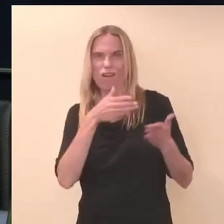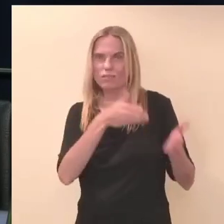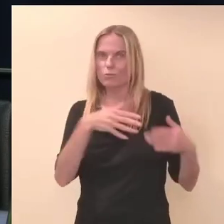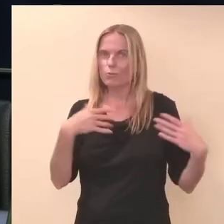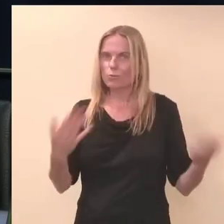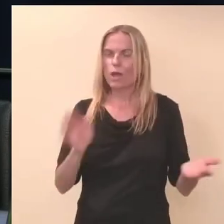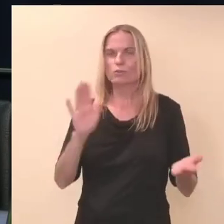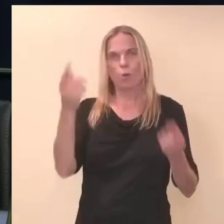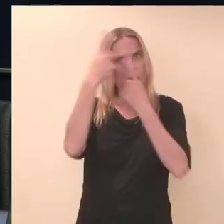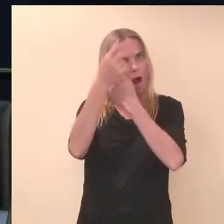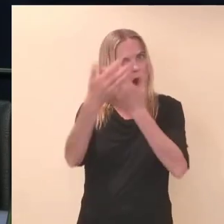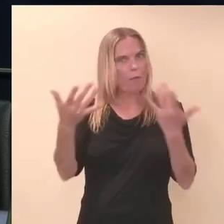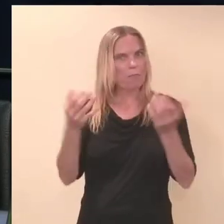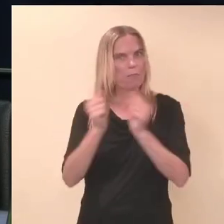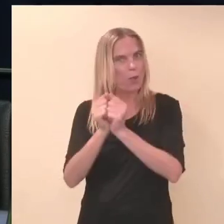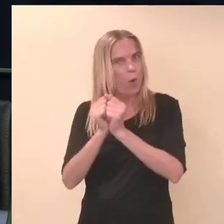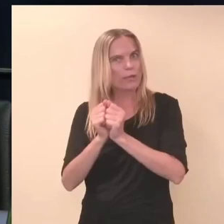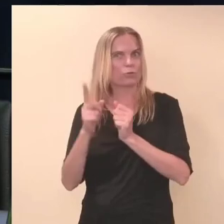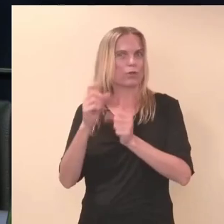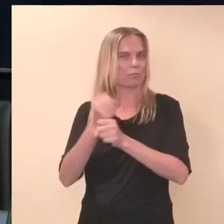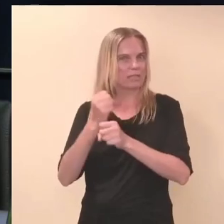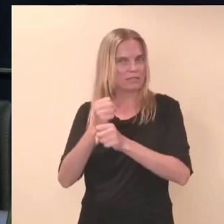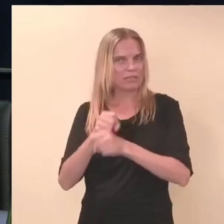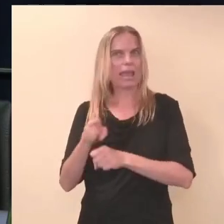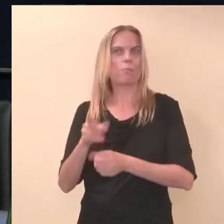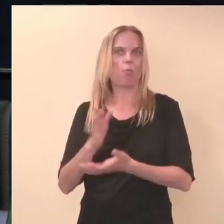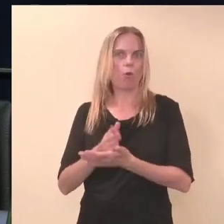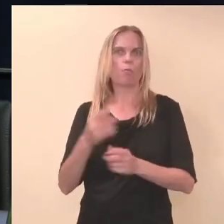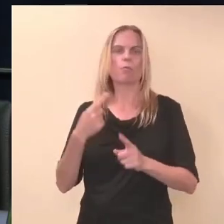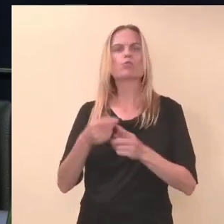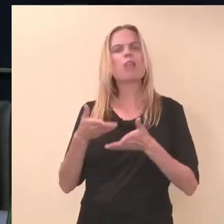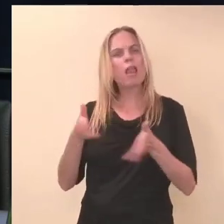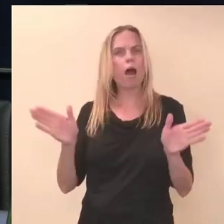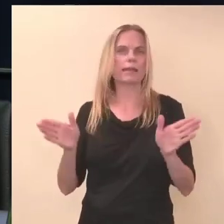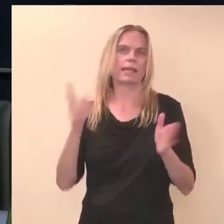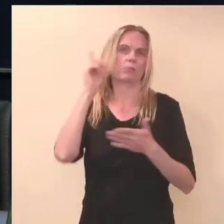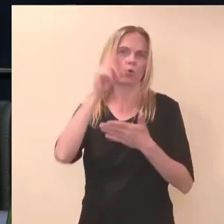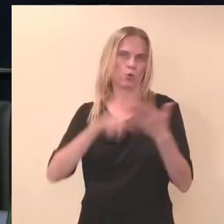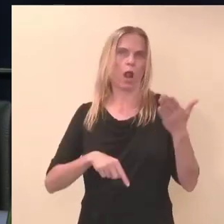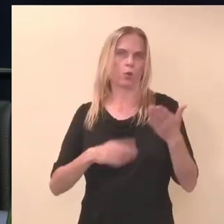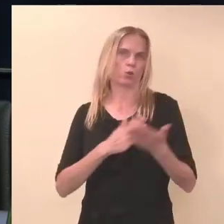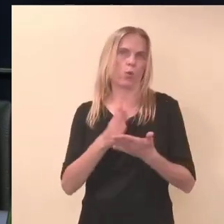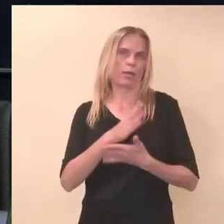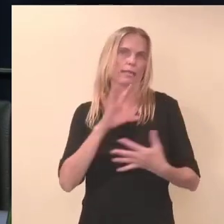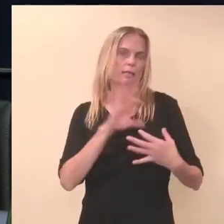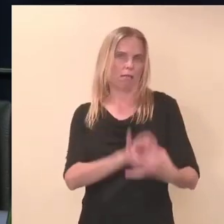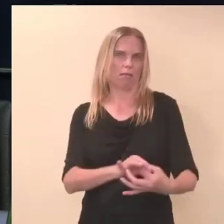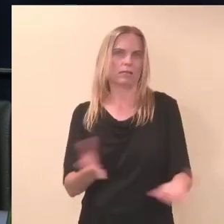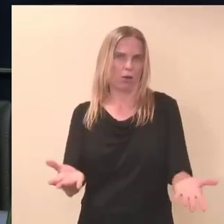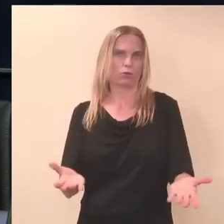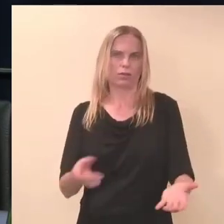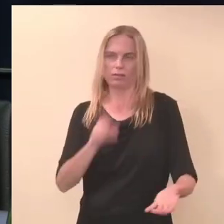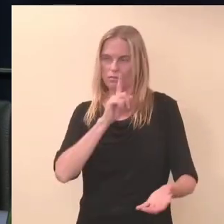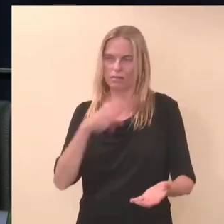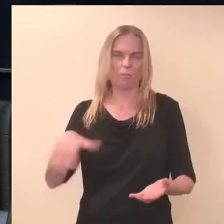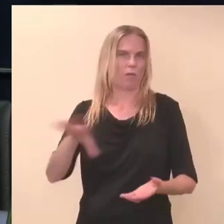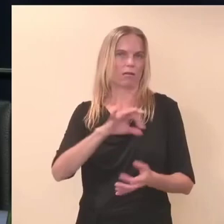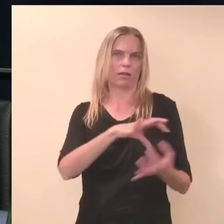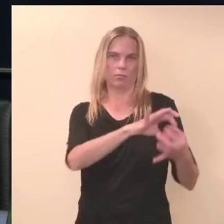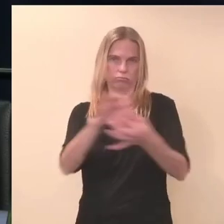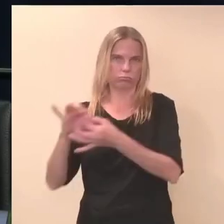hoitud ja mida nendega tehakse ja seda puudutab tegelikult ka laiemat usaldust poliitika kui sellise vastu. Nii et